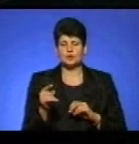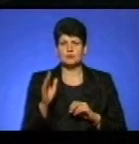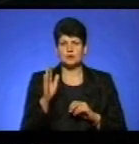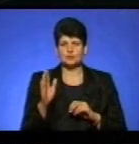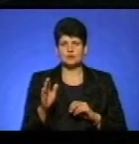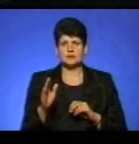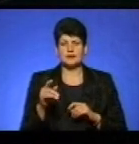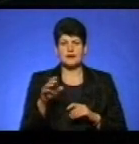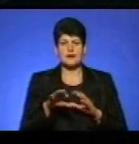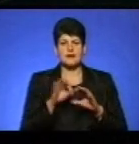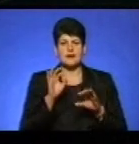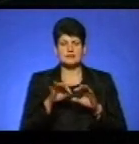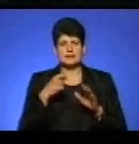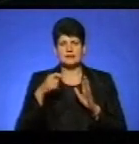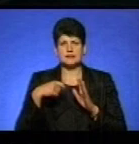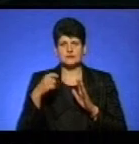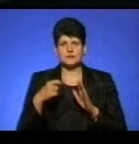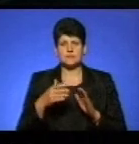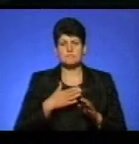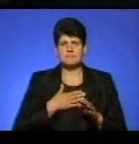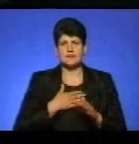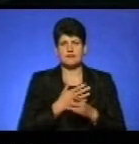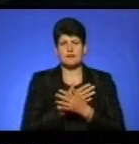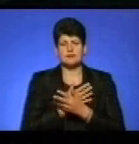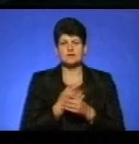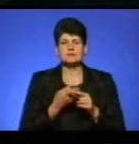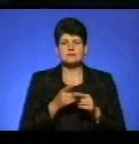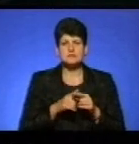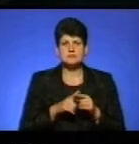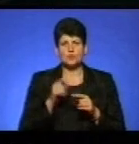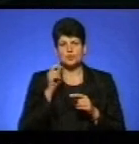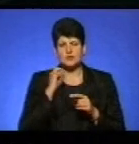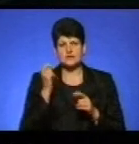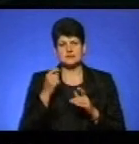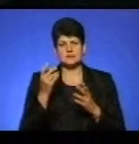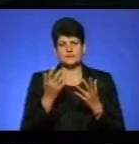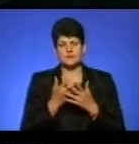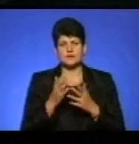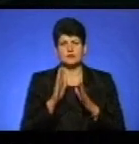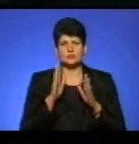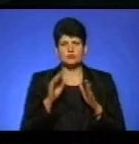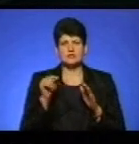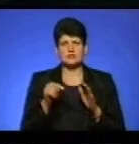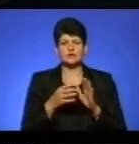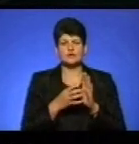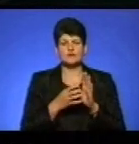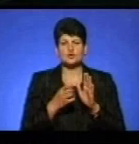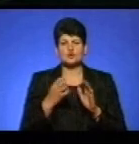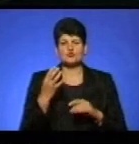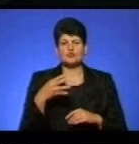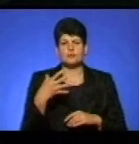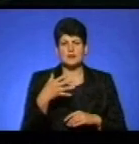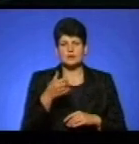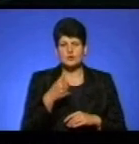відбудеться кастинг для зйомок у фільмі «Мій Янгол». Це українська стрічка, події у якій відбуваються у 1945-х роках.